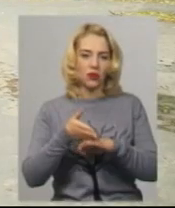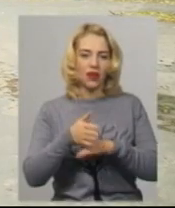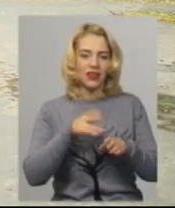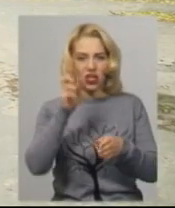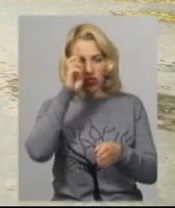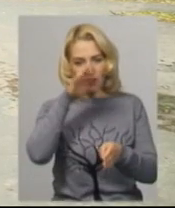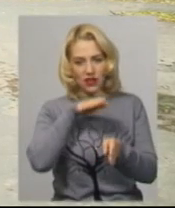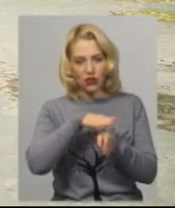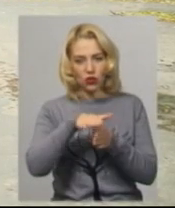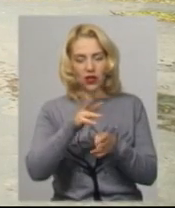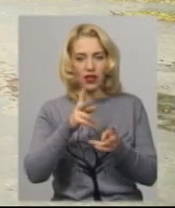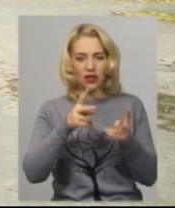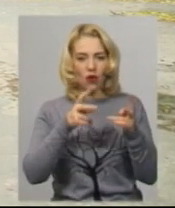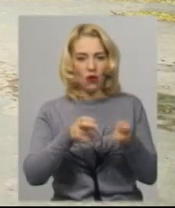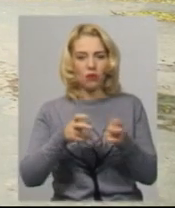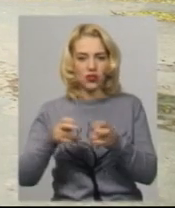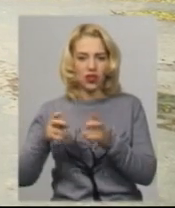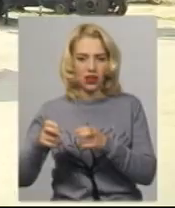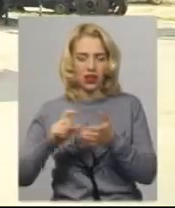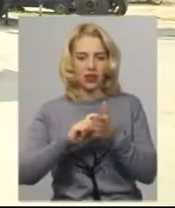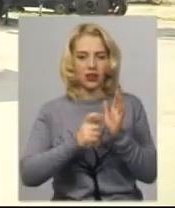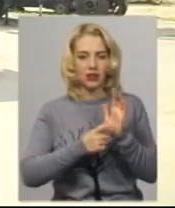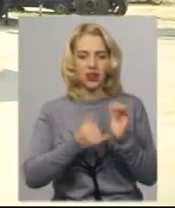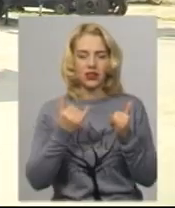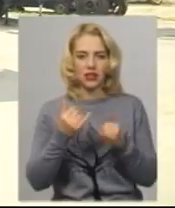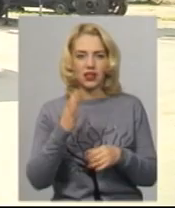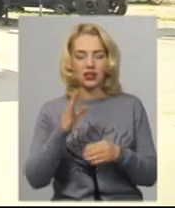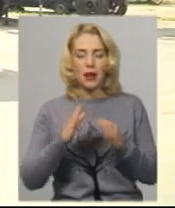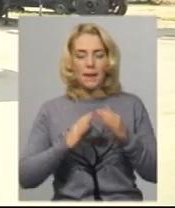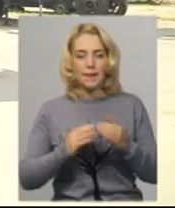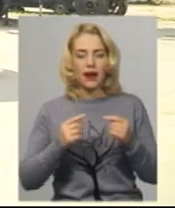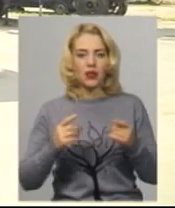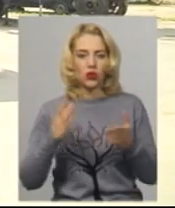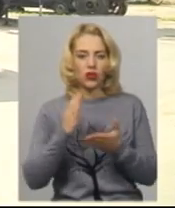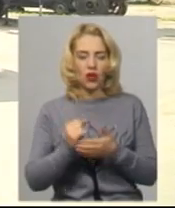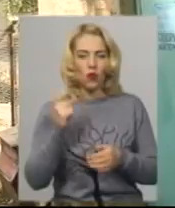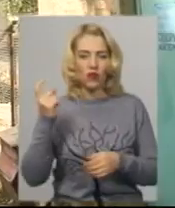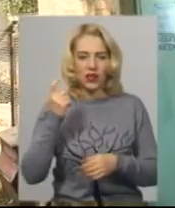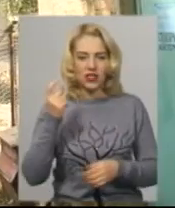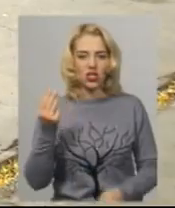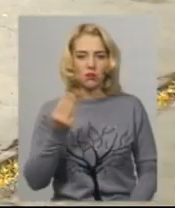які опечатали кабінети. Наразі майно знаходиться в комунальній власності Шепетівської міської ради.